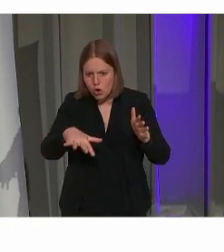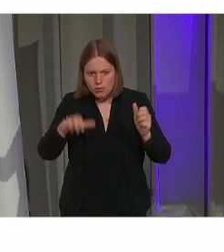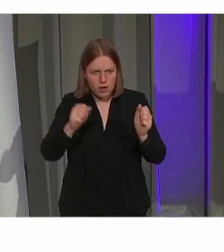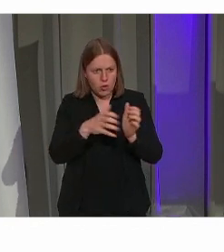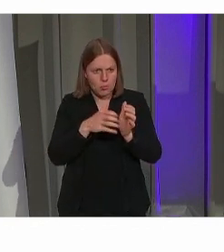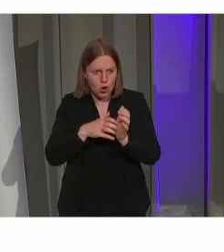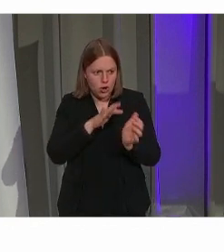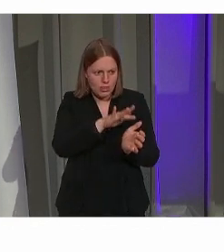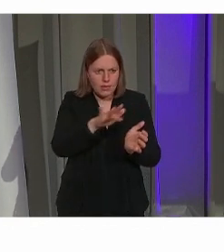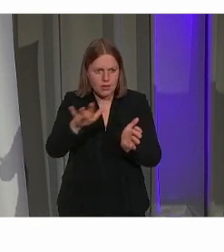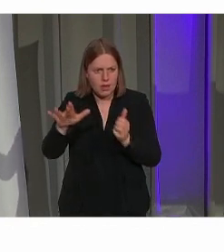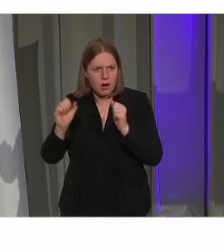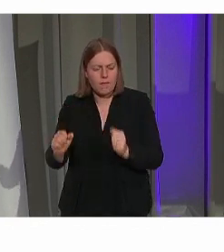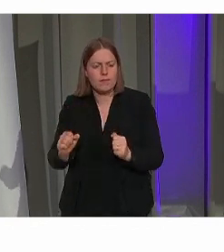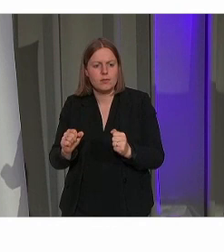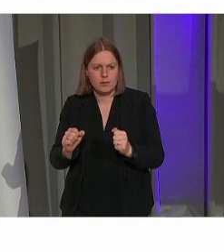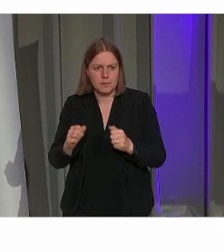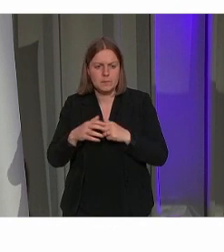dienstverlening.